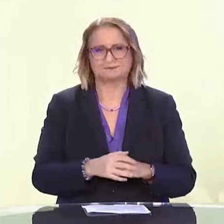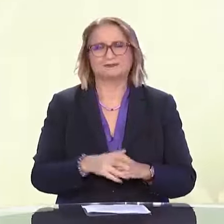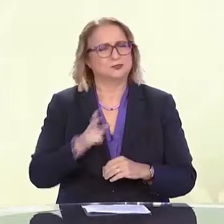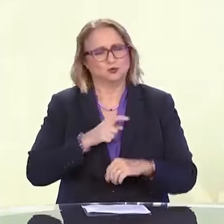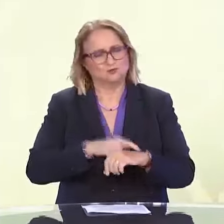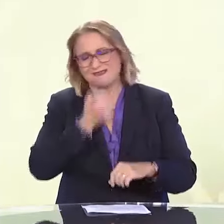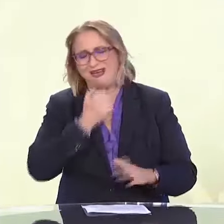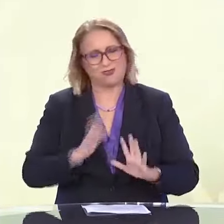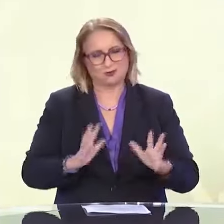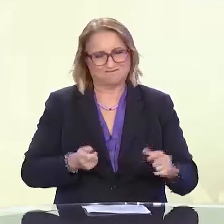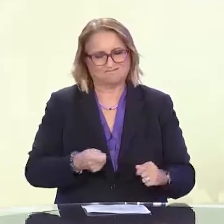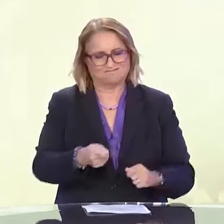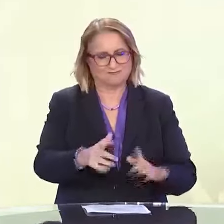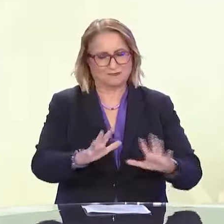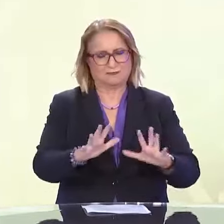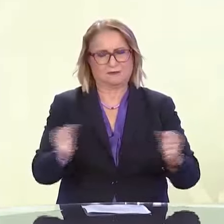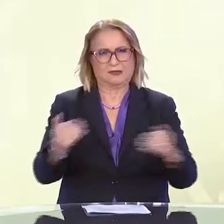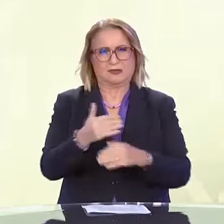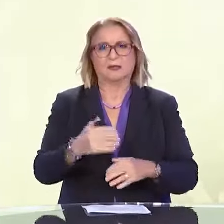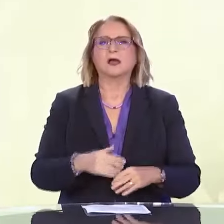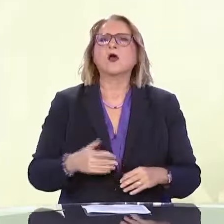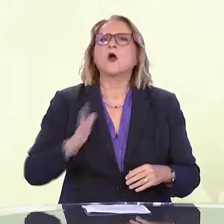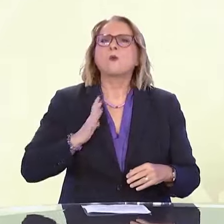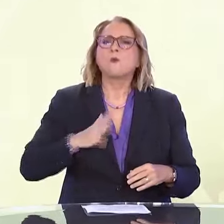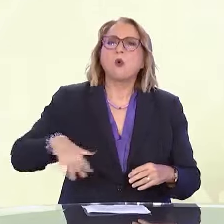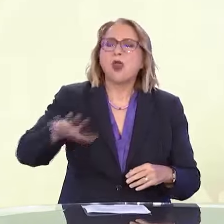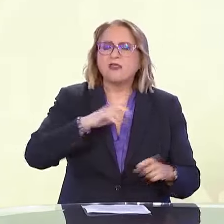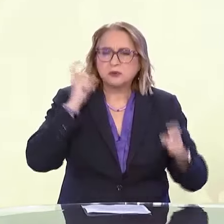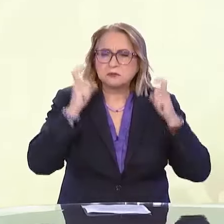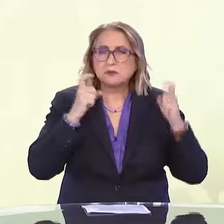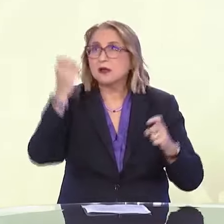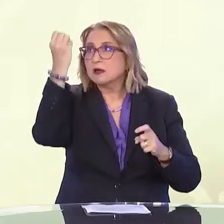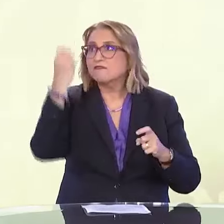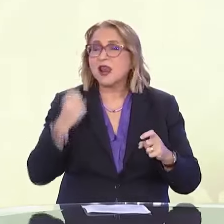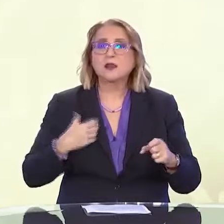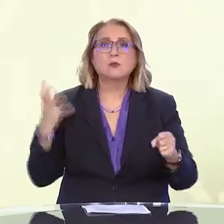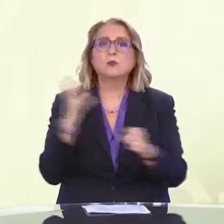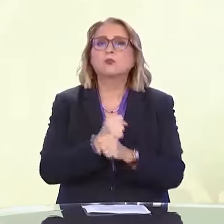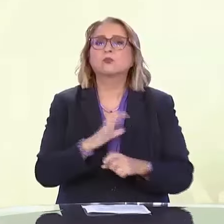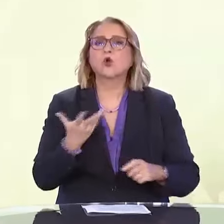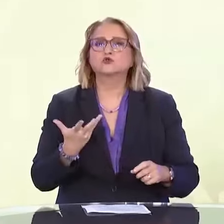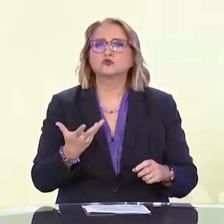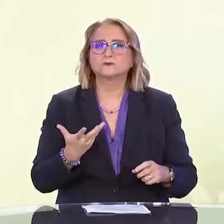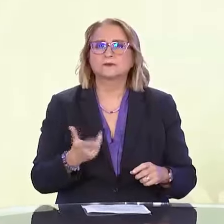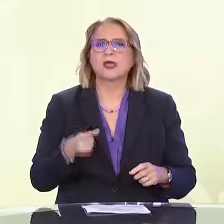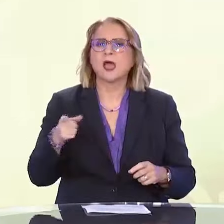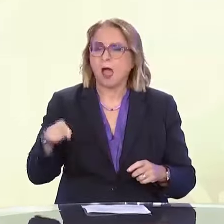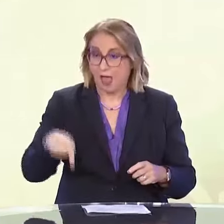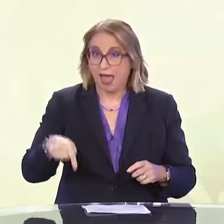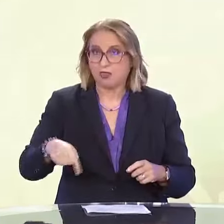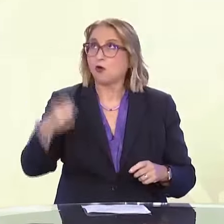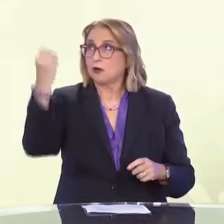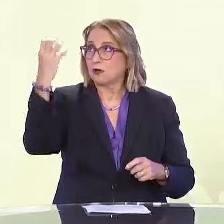Πάρα πολλοί κόσμοι αναρωτιέται πώς περνάνε οι τυφλοί τα φανάρια. Ένα φανάρι ή πιες κυκλοφορίες όπως αυτό. Μπορούμε να το περάσουμε σχετικά εύκολα.